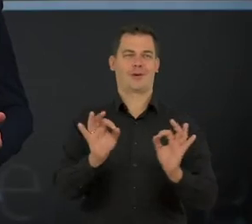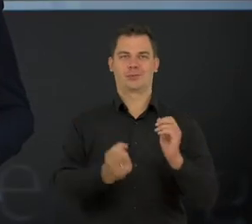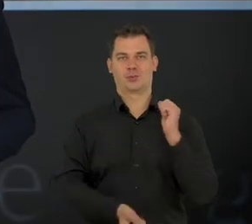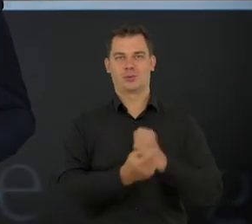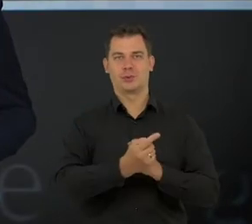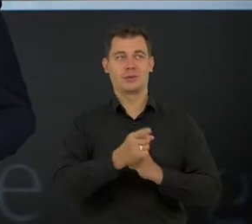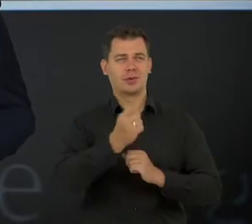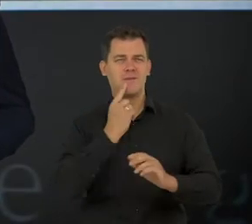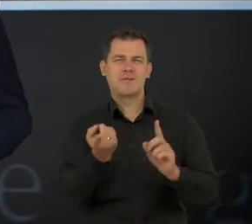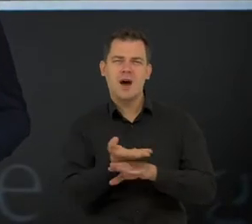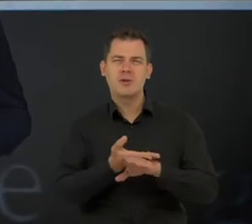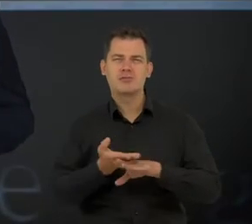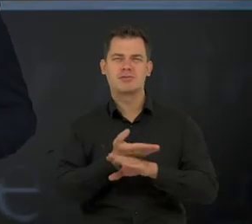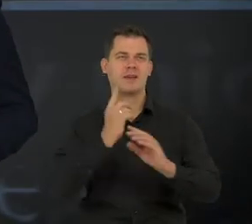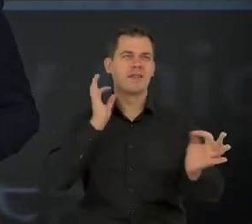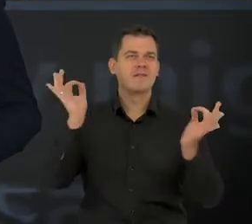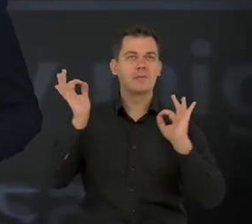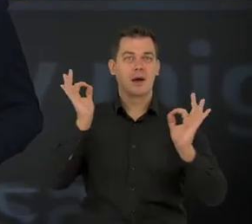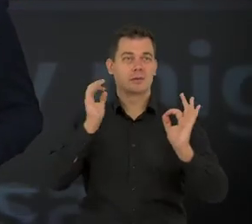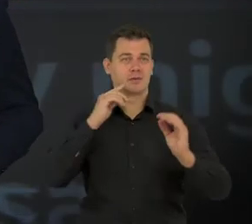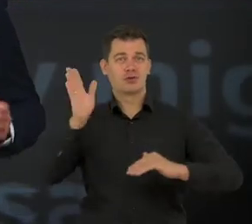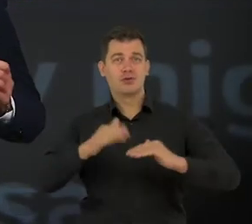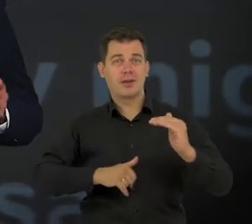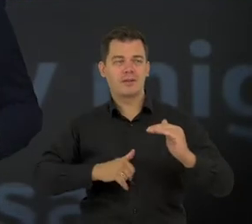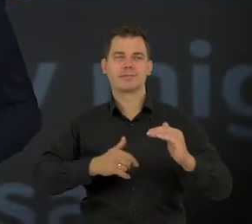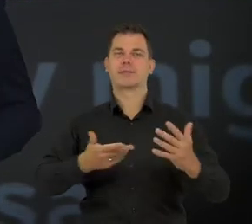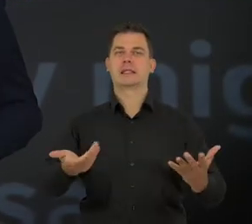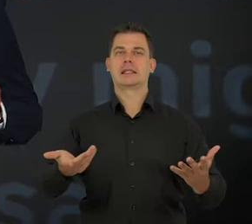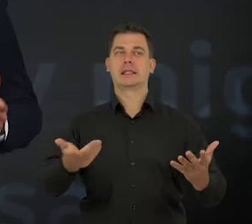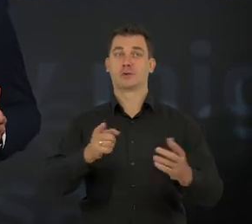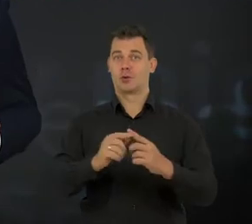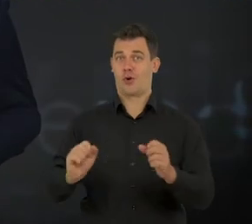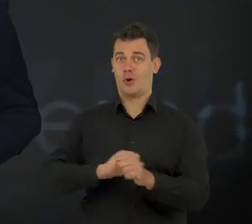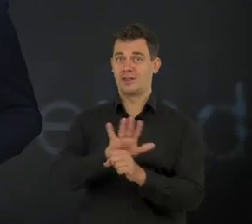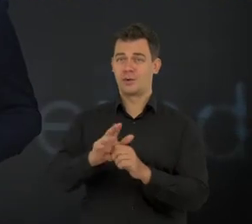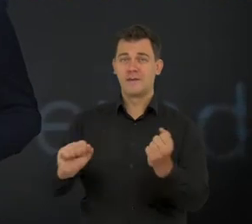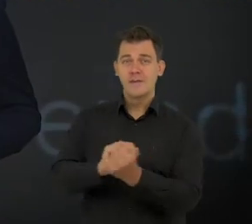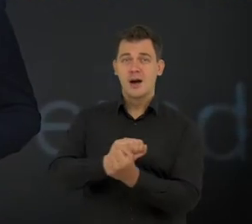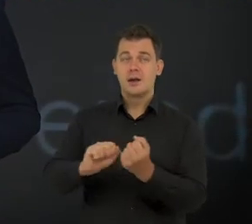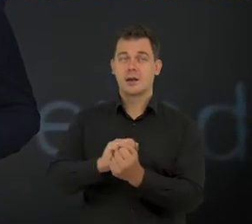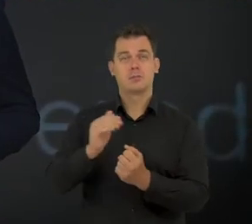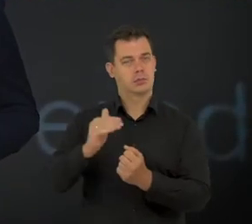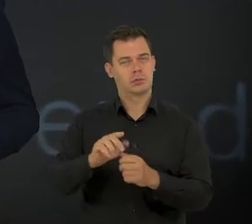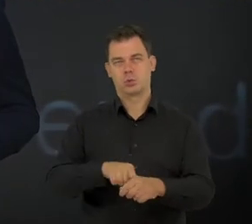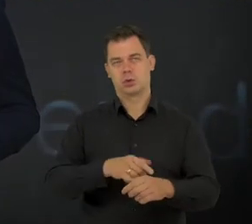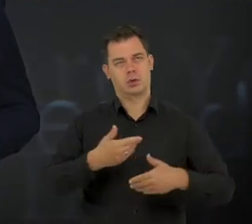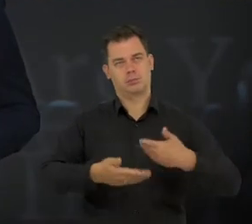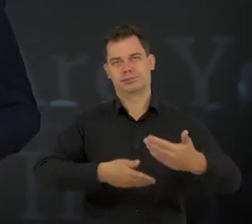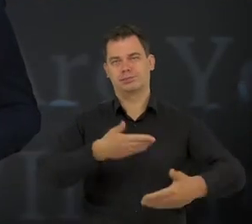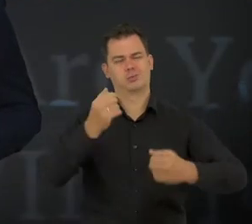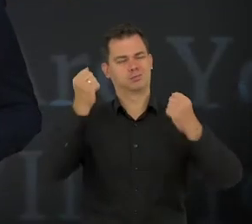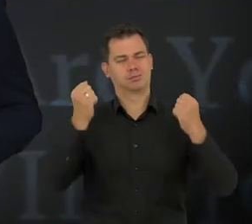Fałszywe informacje i błędne interpretacje faktów mogą sprawić, że walka z COVID-19 i jego następstwami będzie